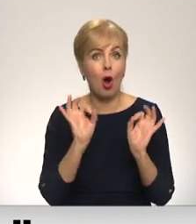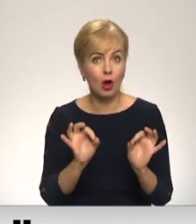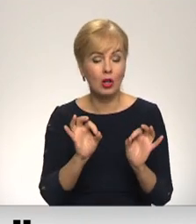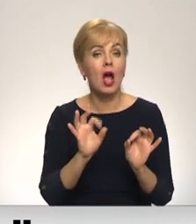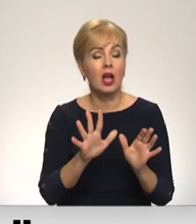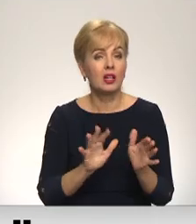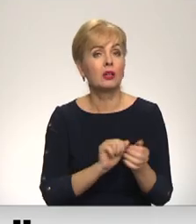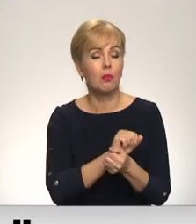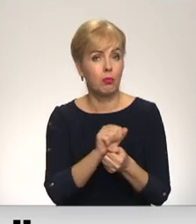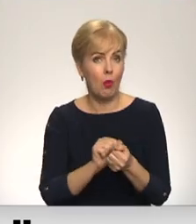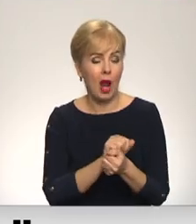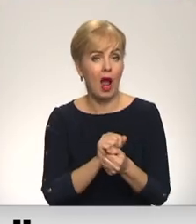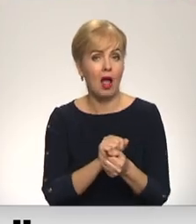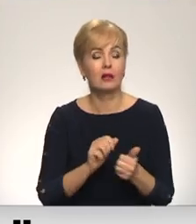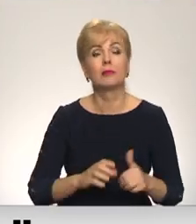gājuši bojā.